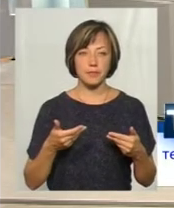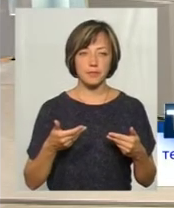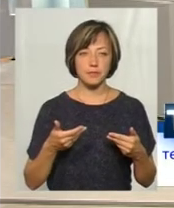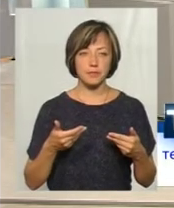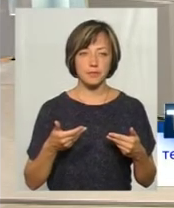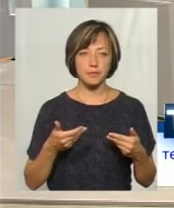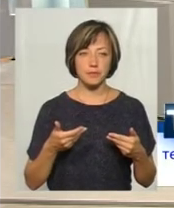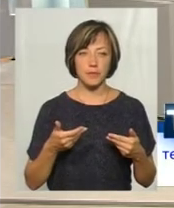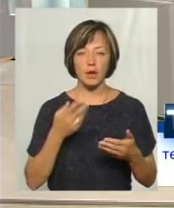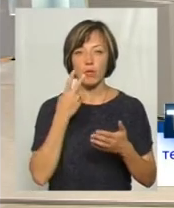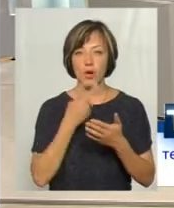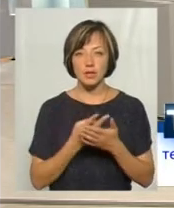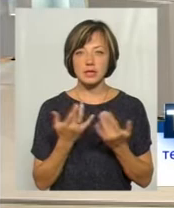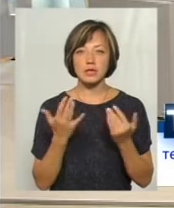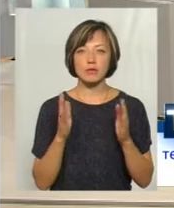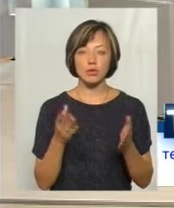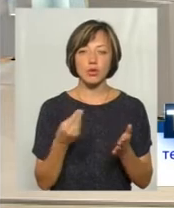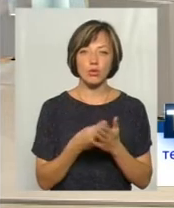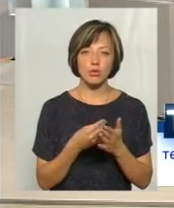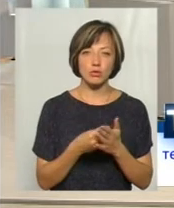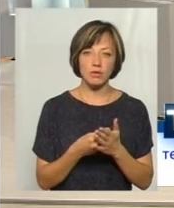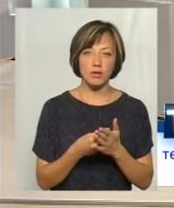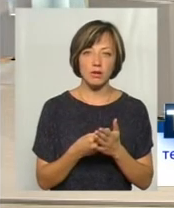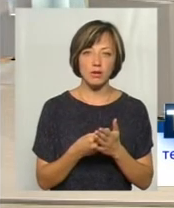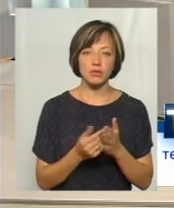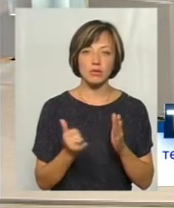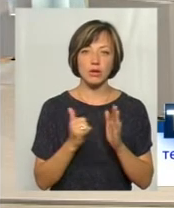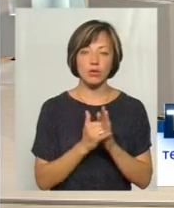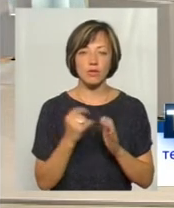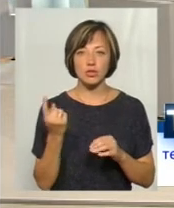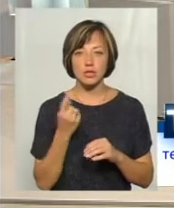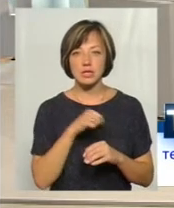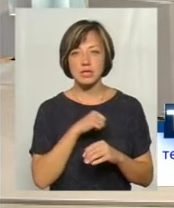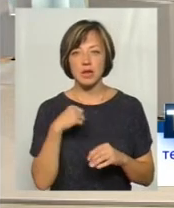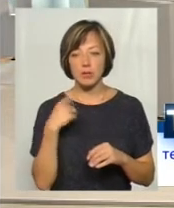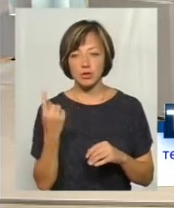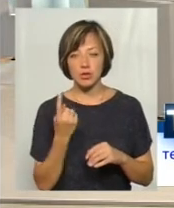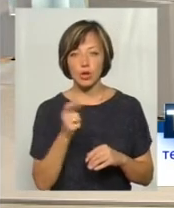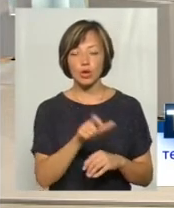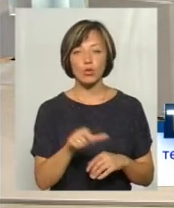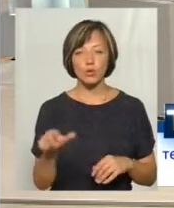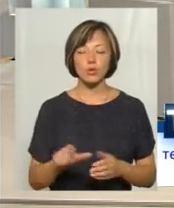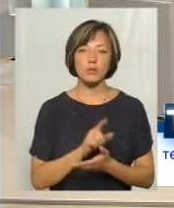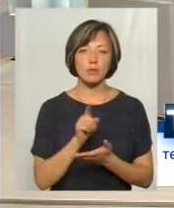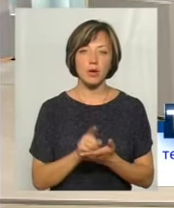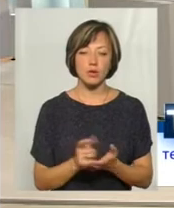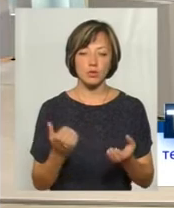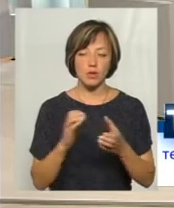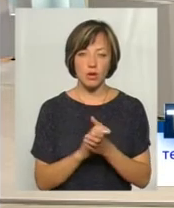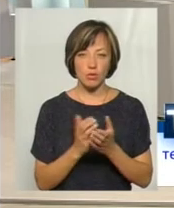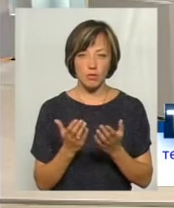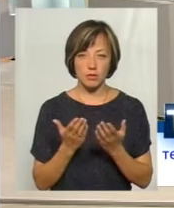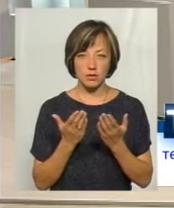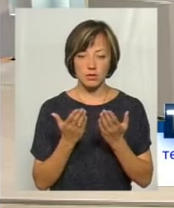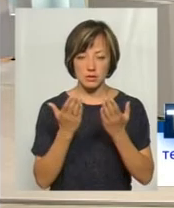виставили і показали, скільки буде куштувати сама встановлення лічильника, сам лічильник, мешканці мають ознайомитися з